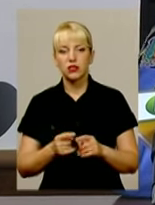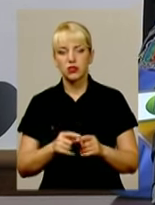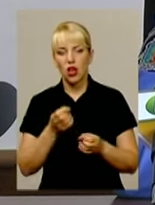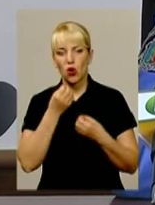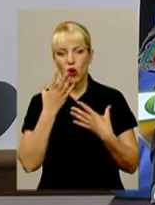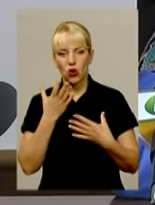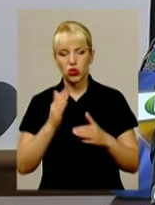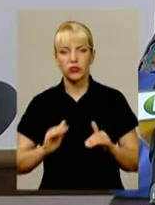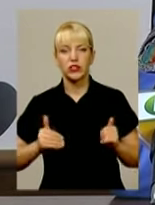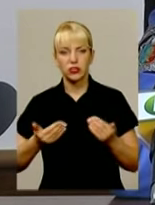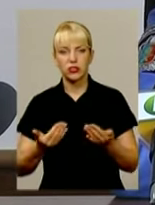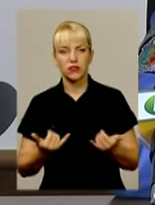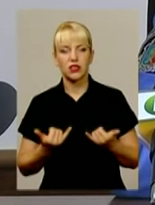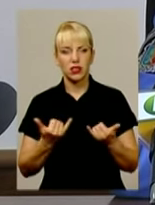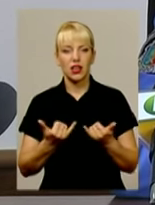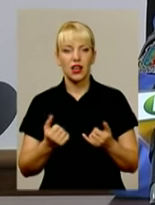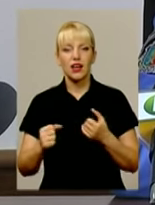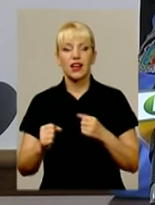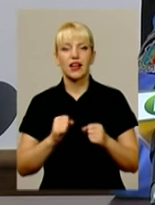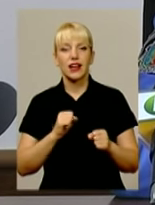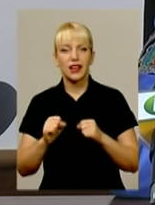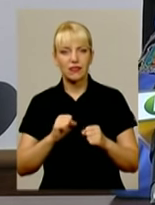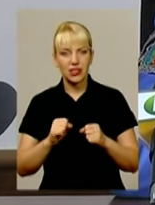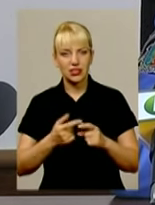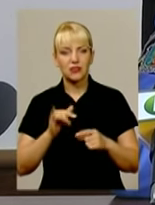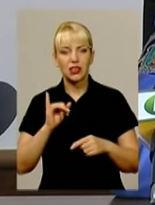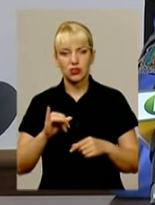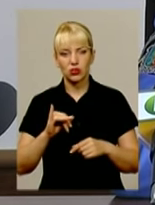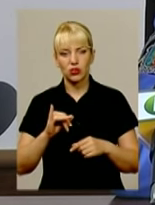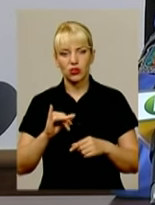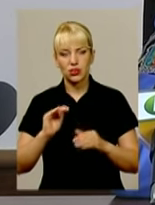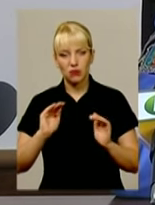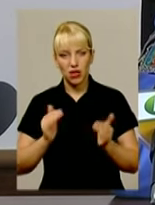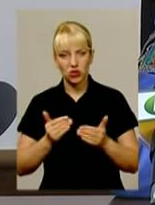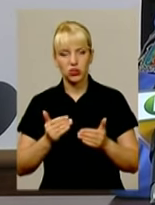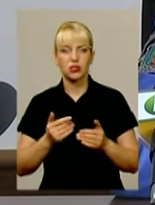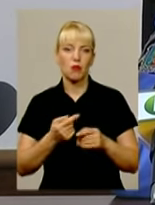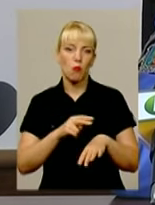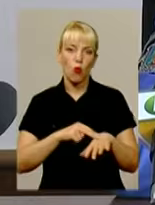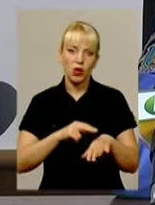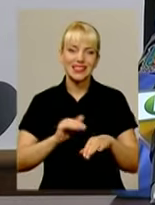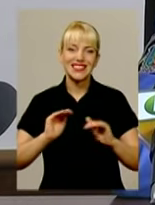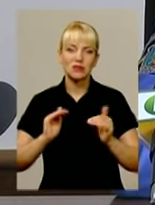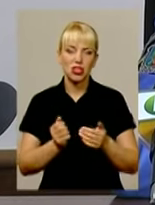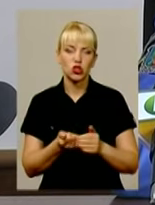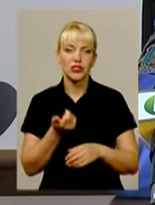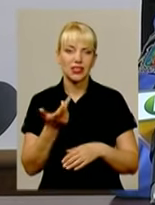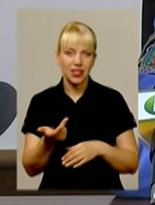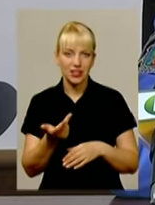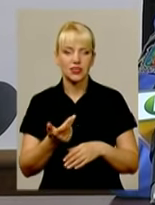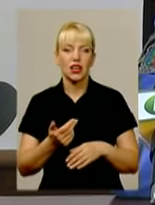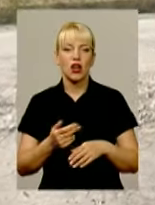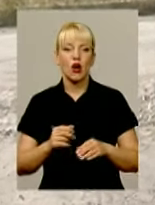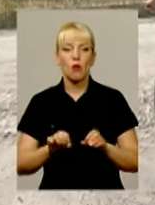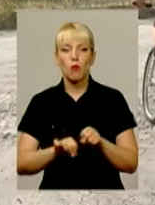хороша ініціатива керівництва. В зв'язку з тим, що в Києві зменшилась кількість правопорушень, зменшилась кількість незаконних